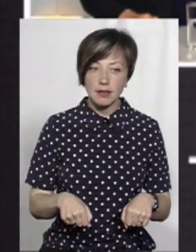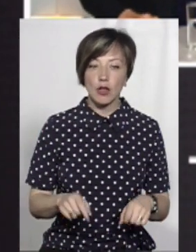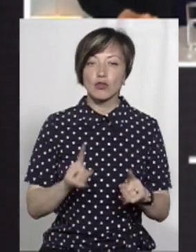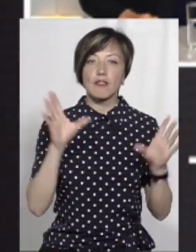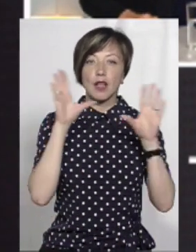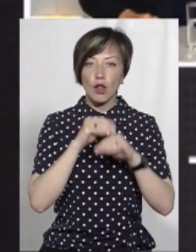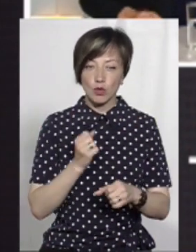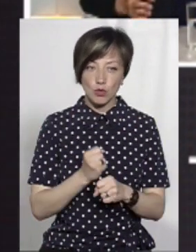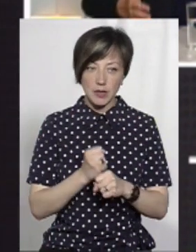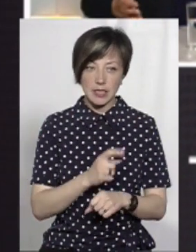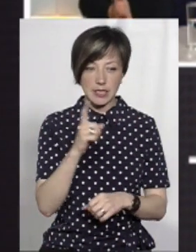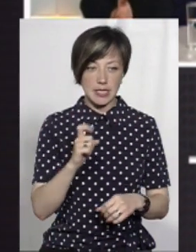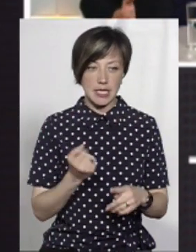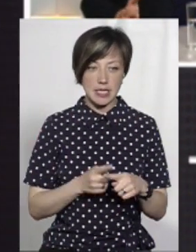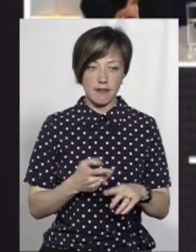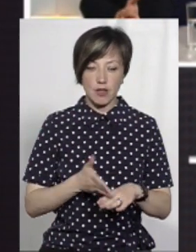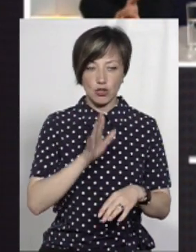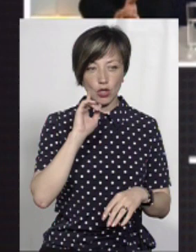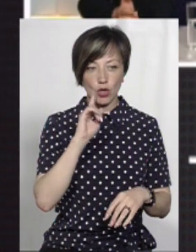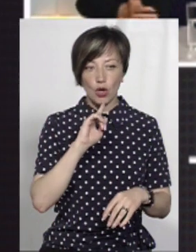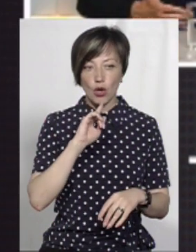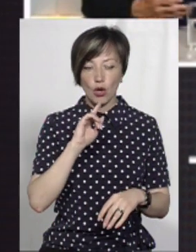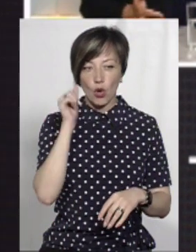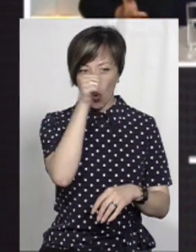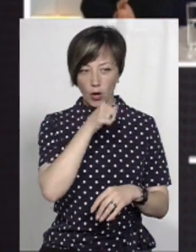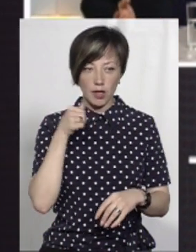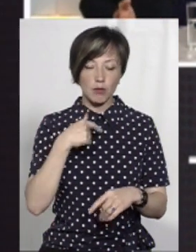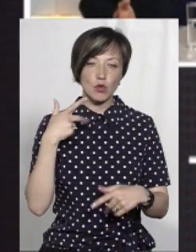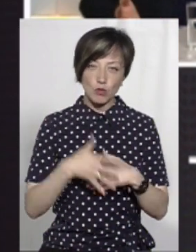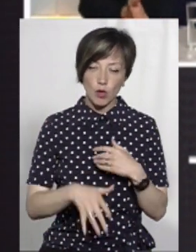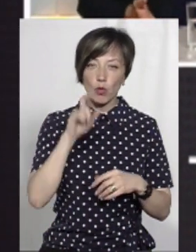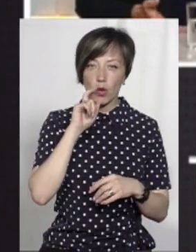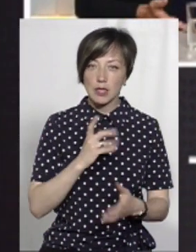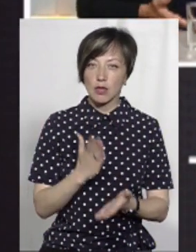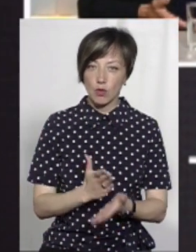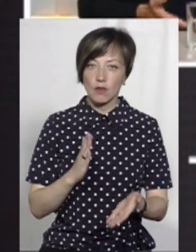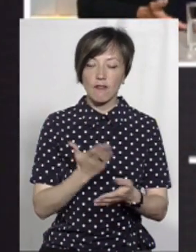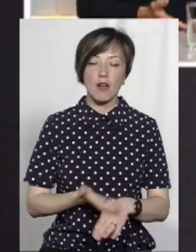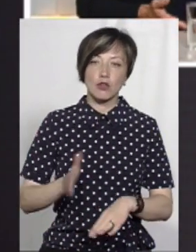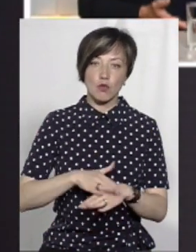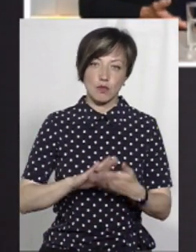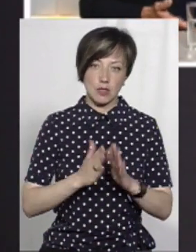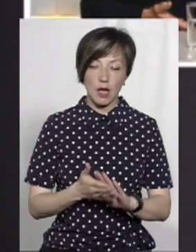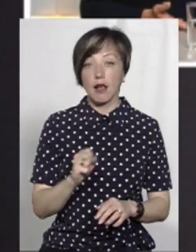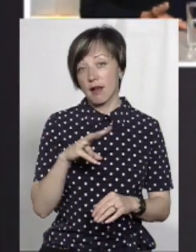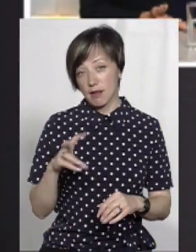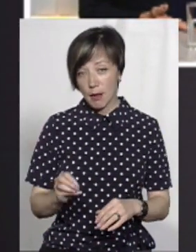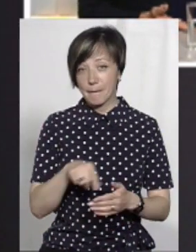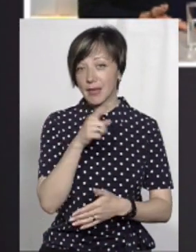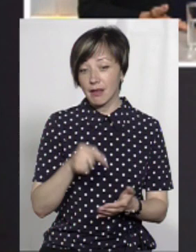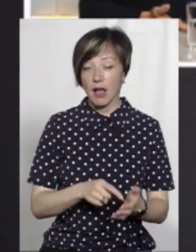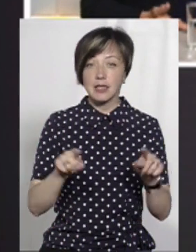Тобто, що вдалося їй зробити за ці важкі роки. Тому що ми розуміємо, що Україна і сьогодні знаходиться в дуже важкому стані. Але